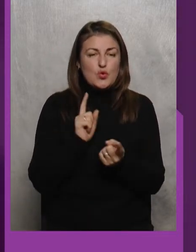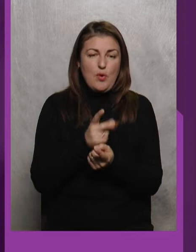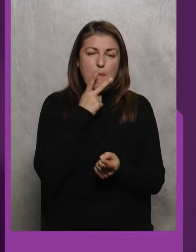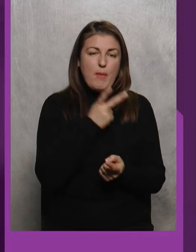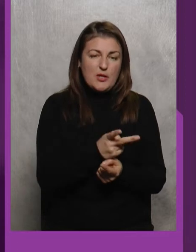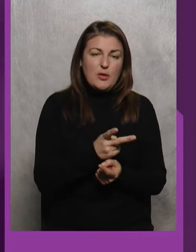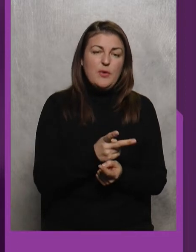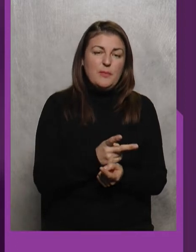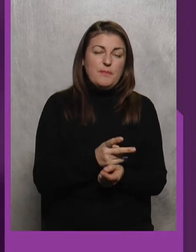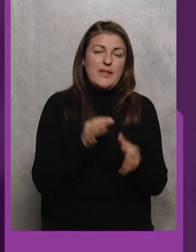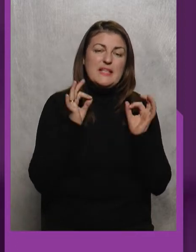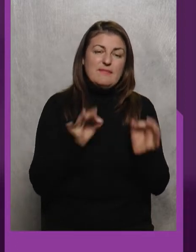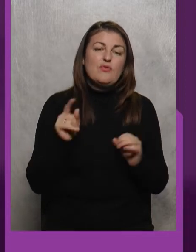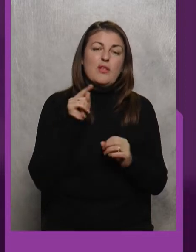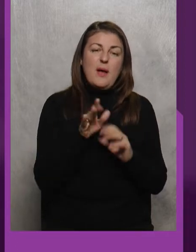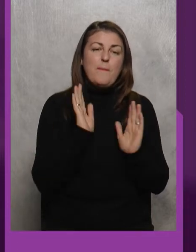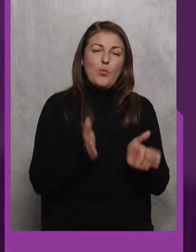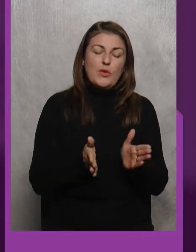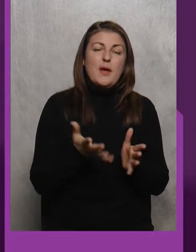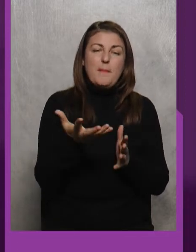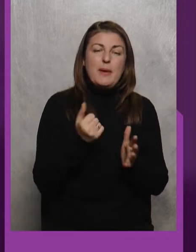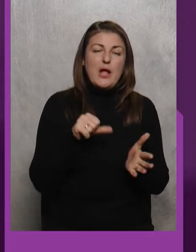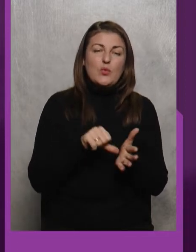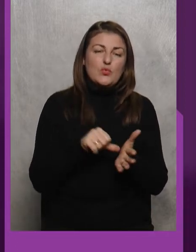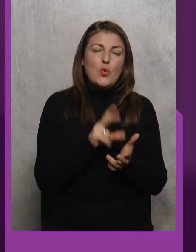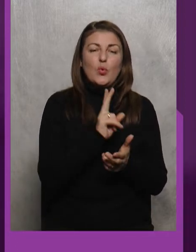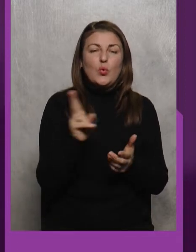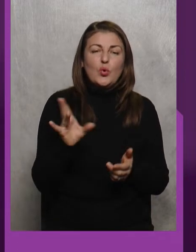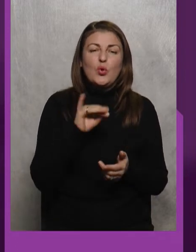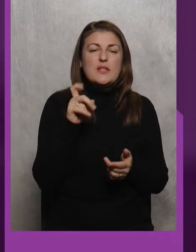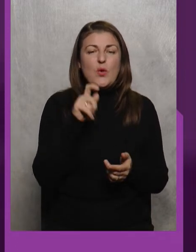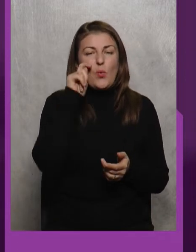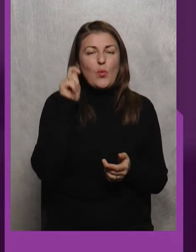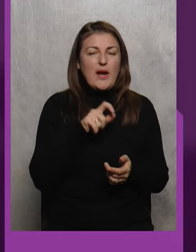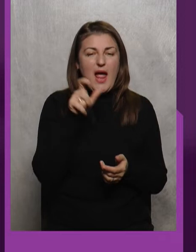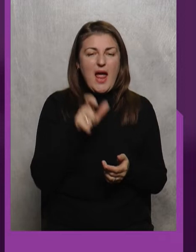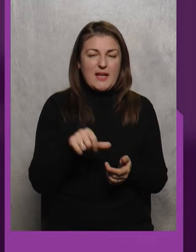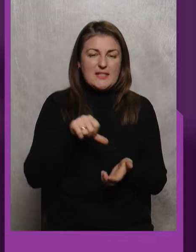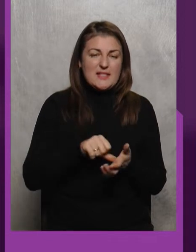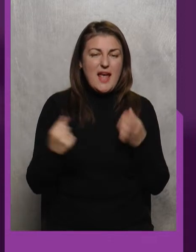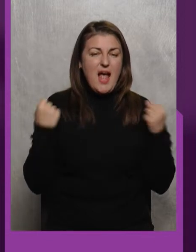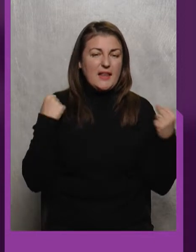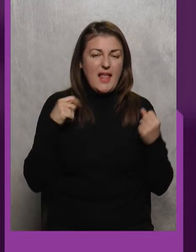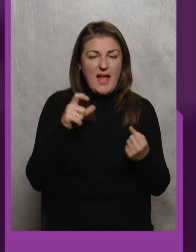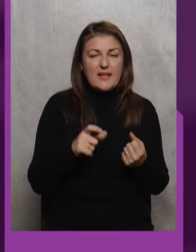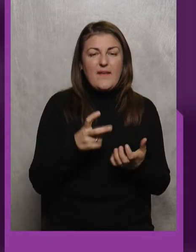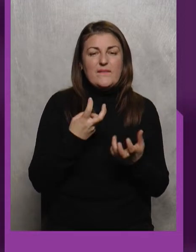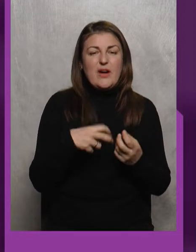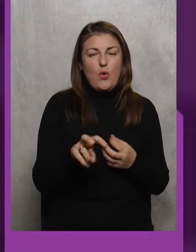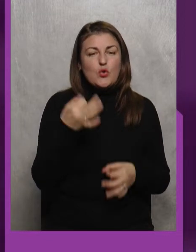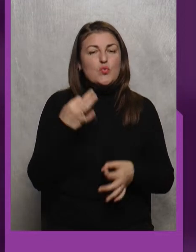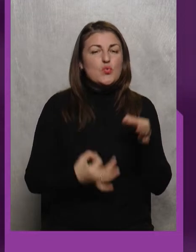Побачимо Ну звісно, що там буде брати участь Хтось із українських атлетів Виходить